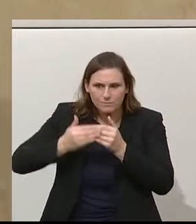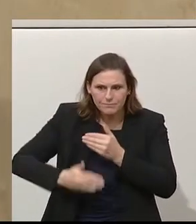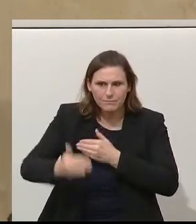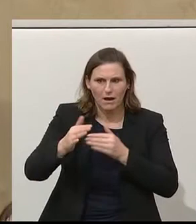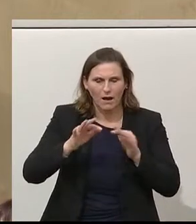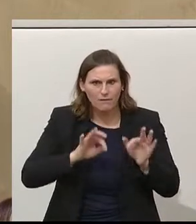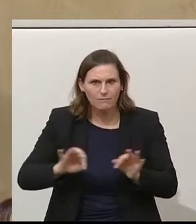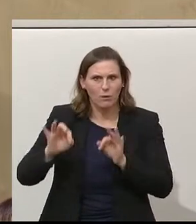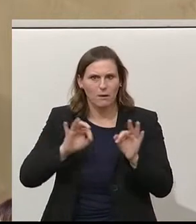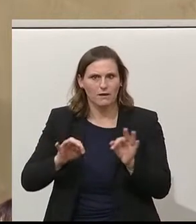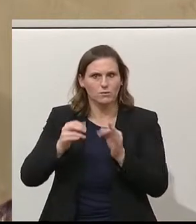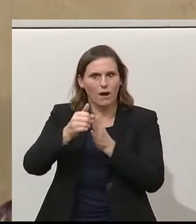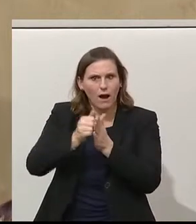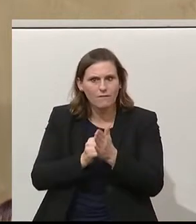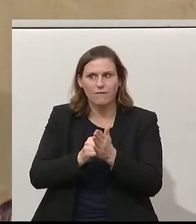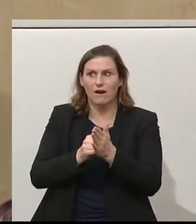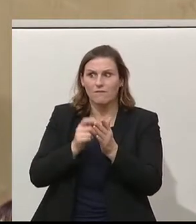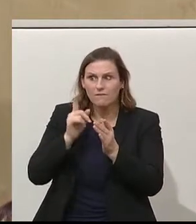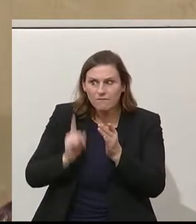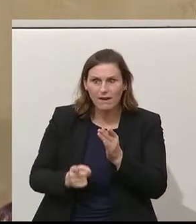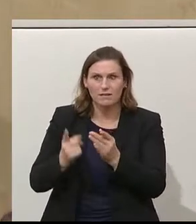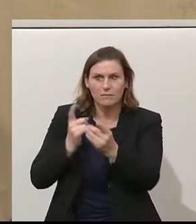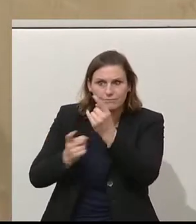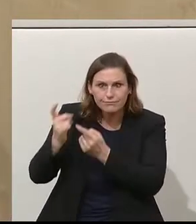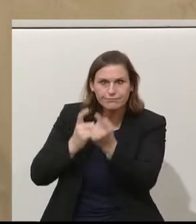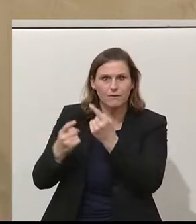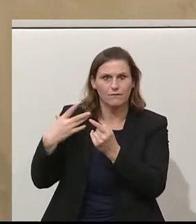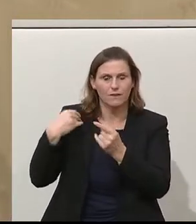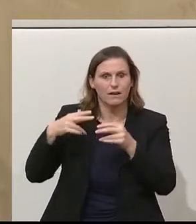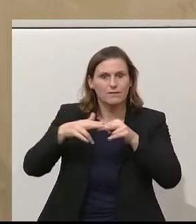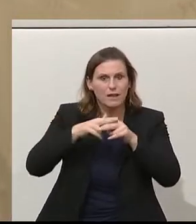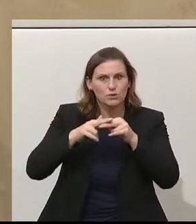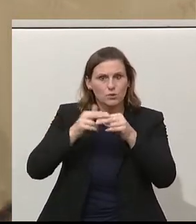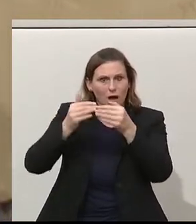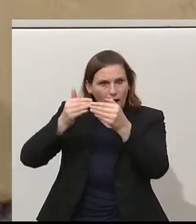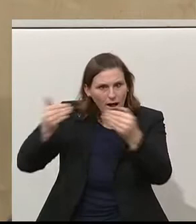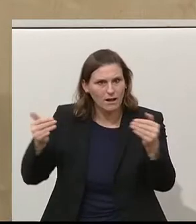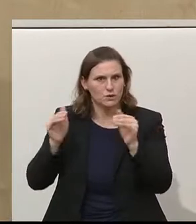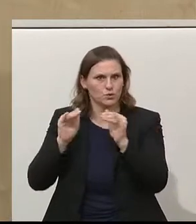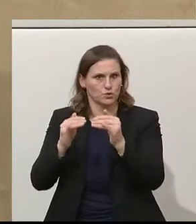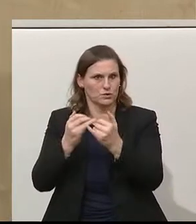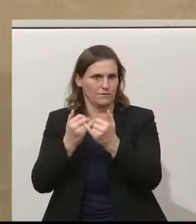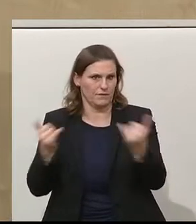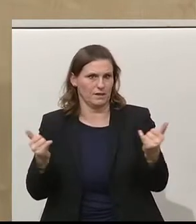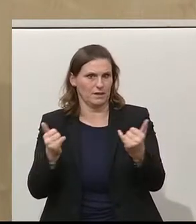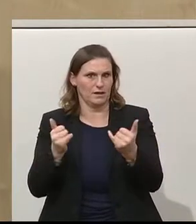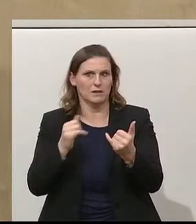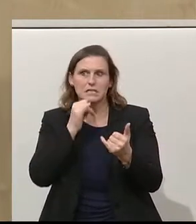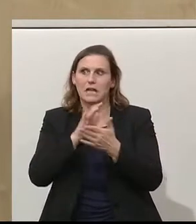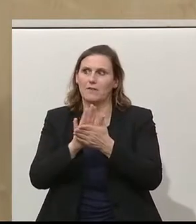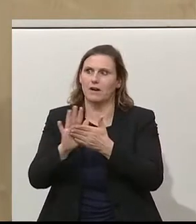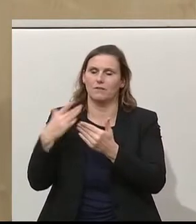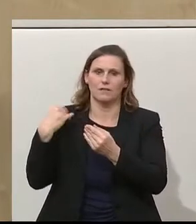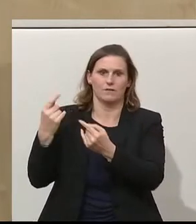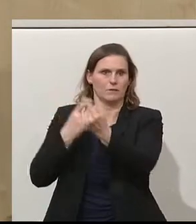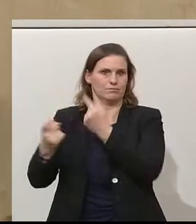vorbereitet werden müssen, damit im Fall des Falles es überhaupt möglich ist, hier nationale Grenzen zu schützen und der ungezügelten Zuwanderung eine Bremse